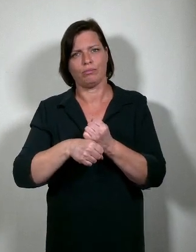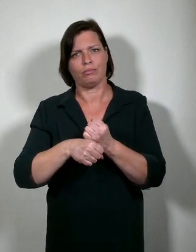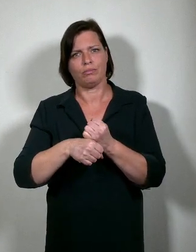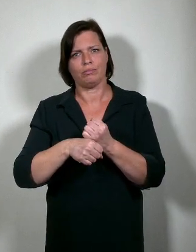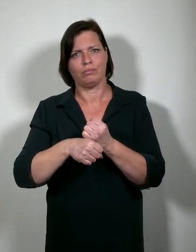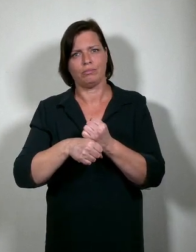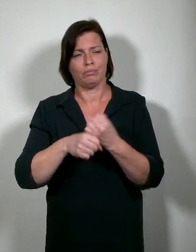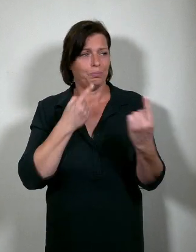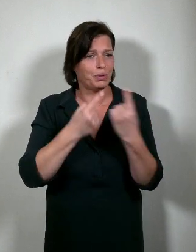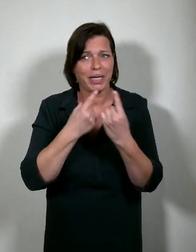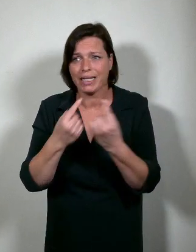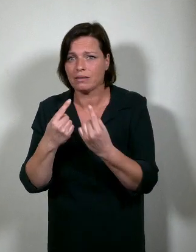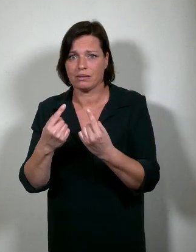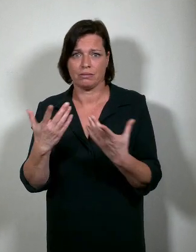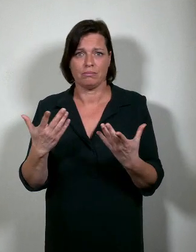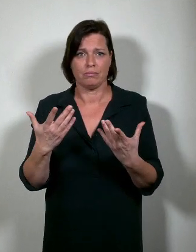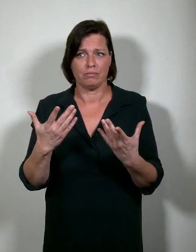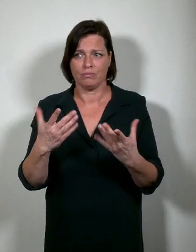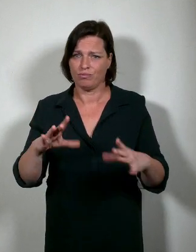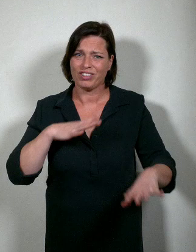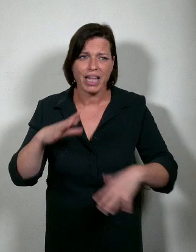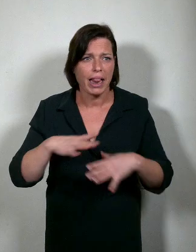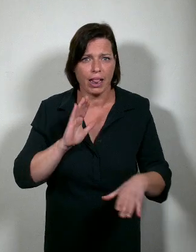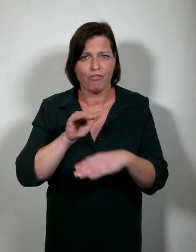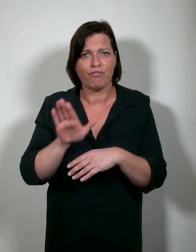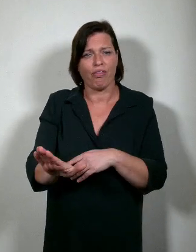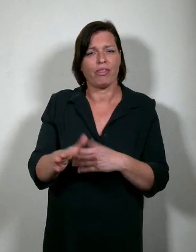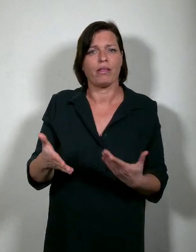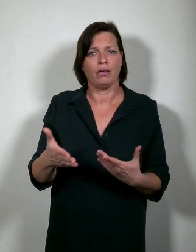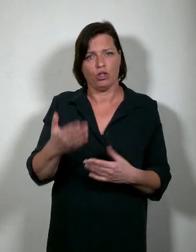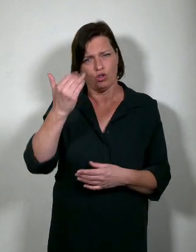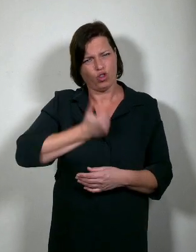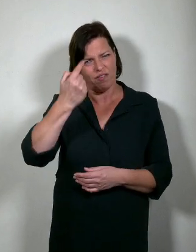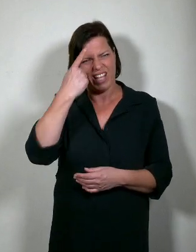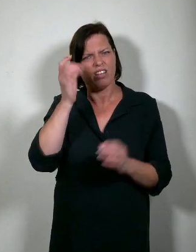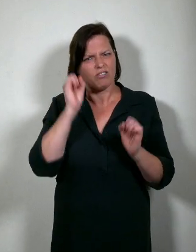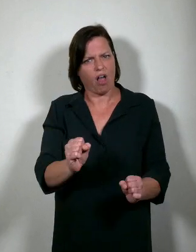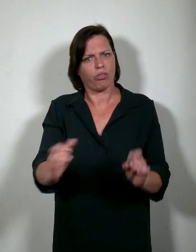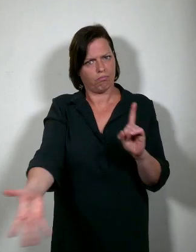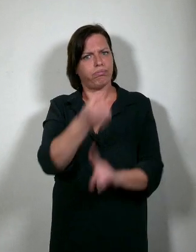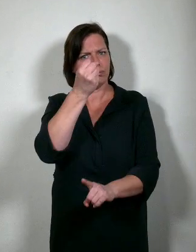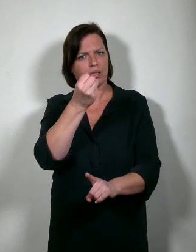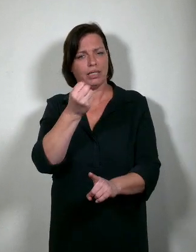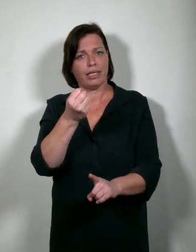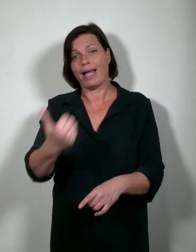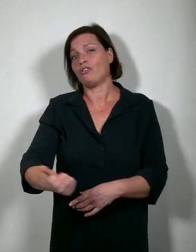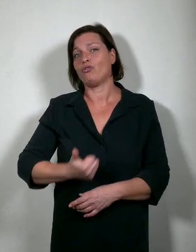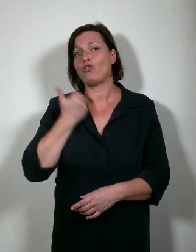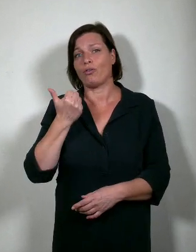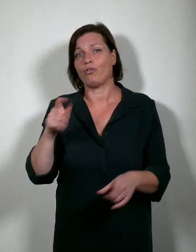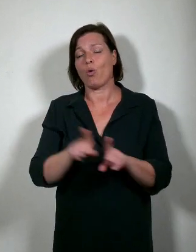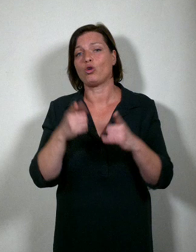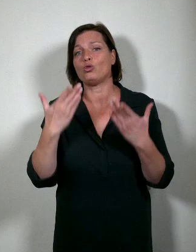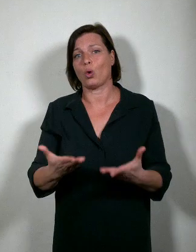erover. Draag ze mee uit. Durf te denken dat het kan. En durf ernaar te